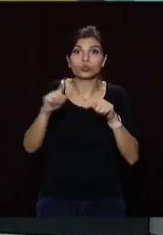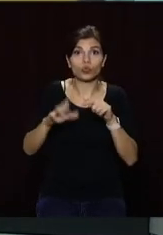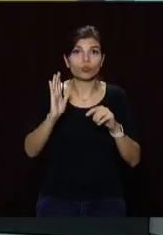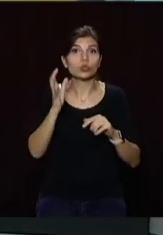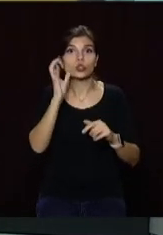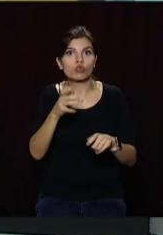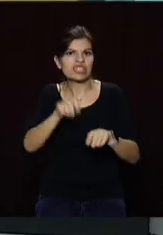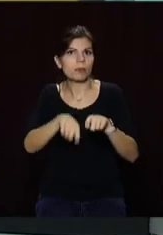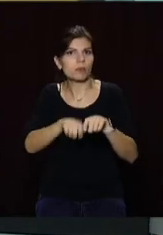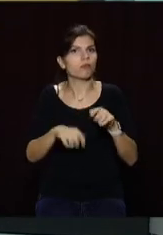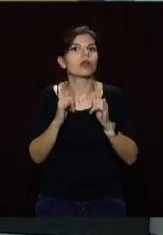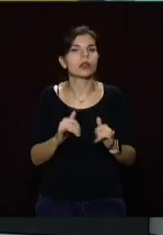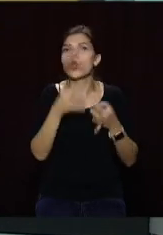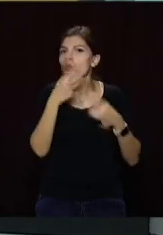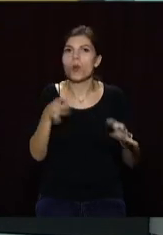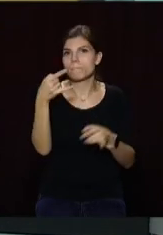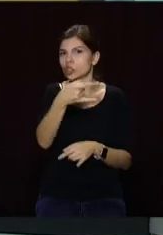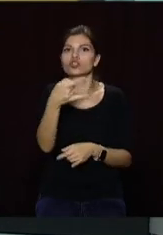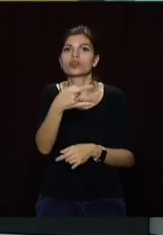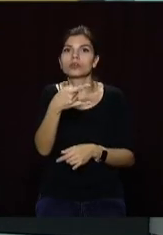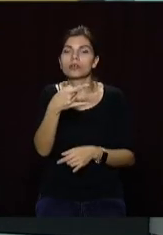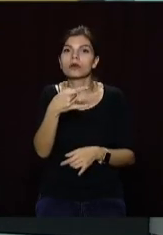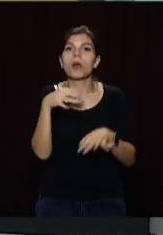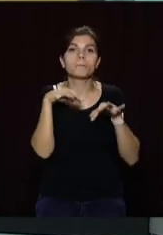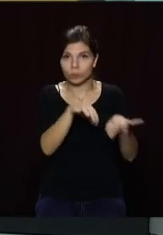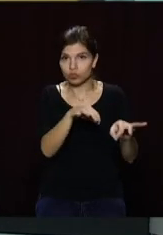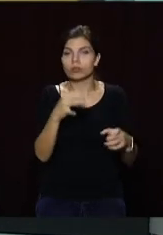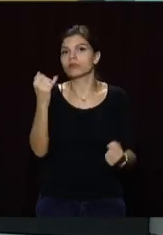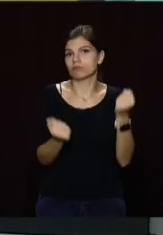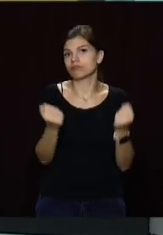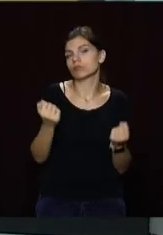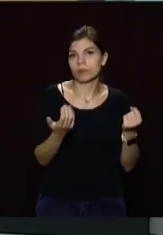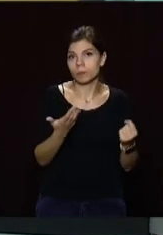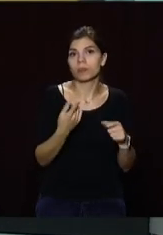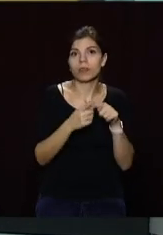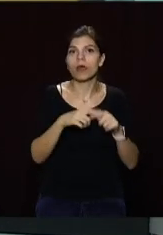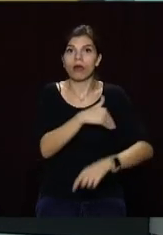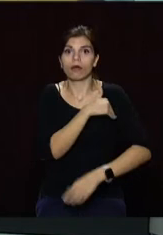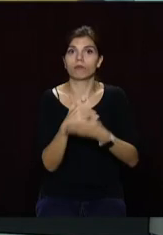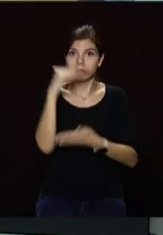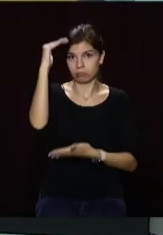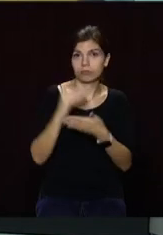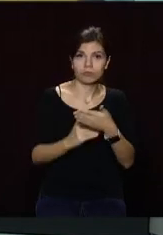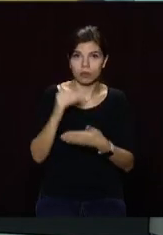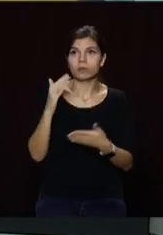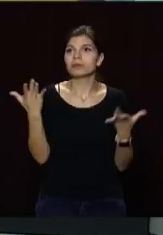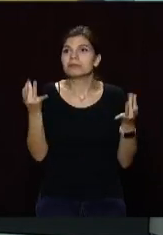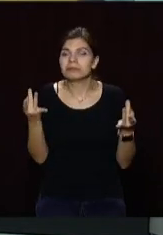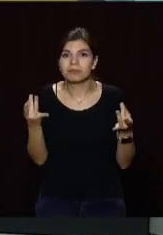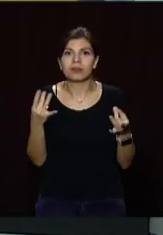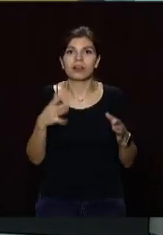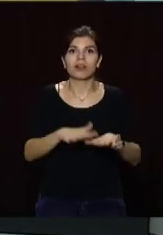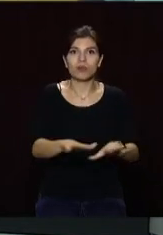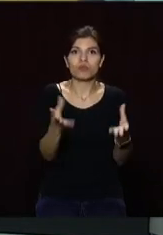серйозне випробування для будь-якої машини і, звісно, кермувальників. Коливання температури, висока вологість, слизькі